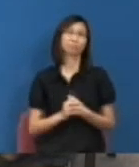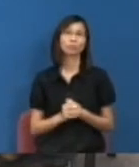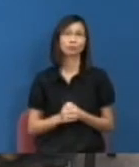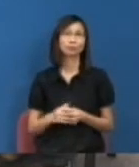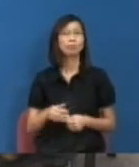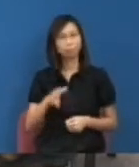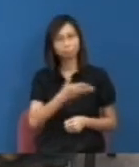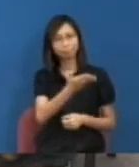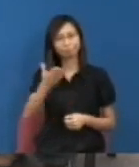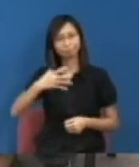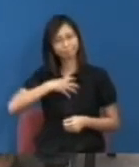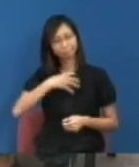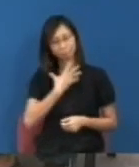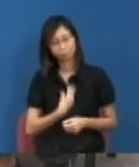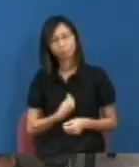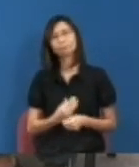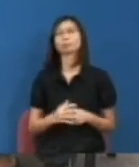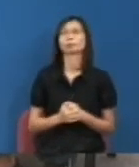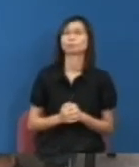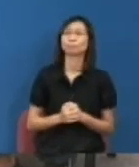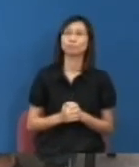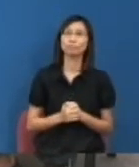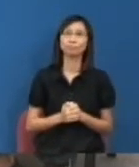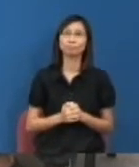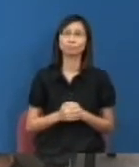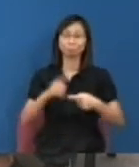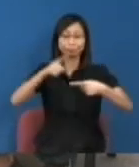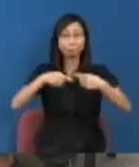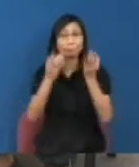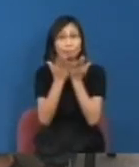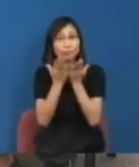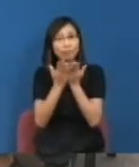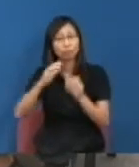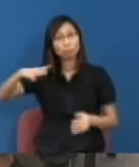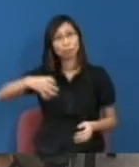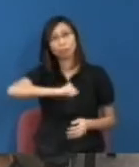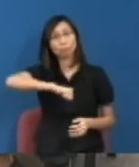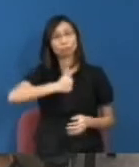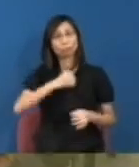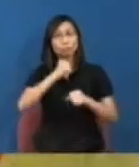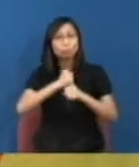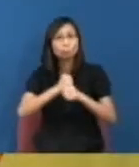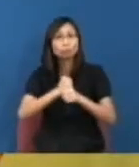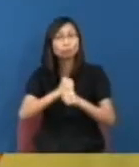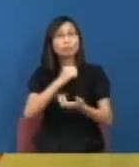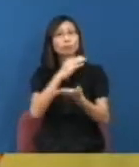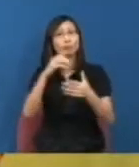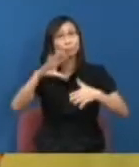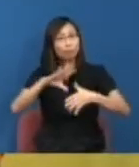現是相當之悲哀的一件事剛剛你剛才說過其實一間大學的校長本身的一些處置風格甚至他的